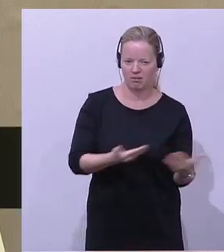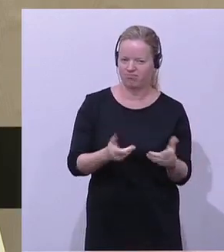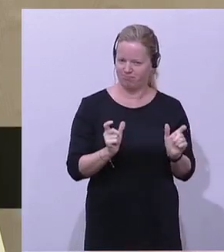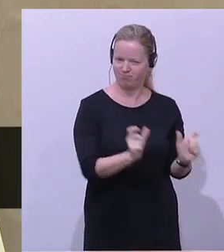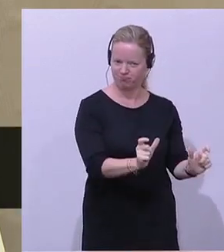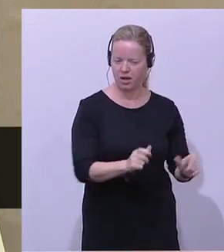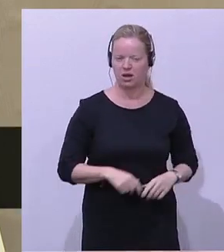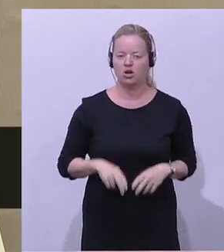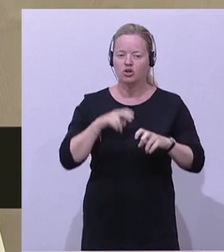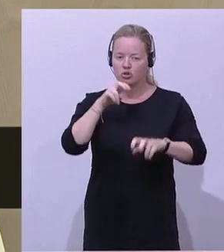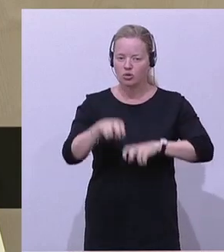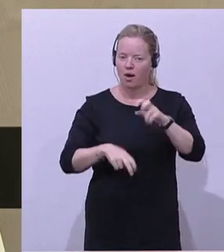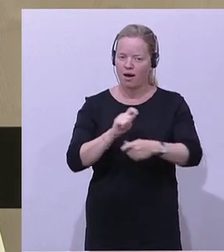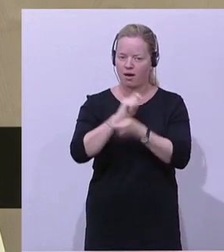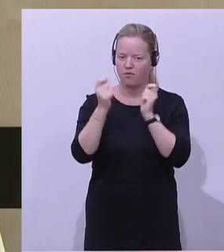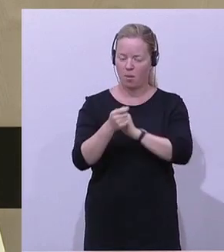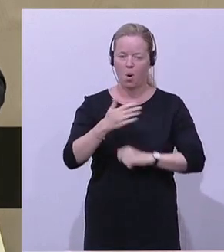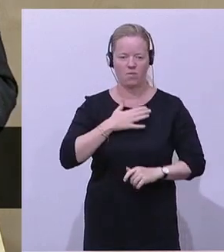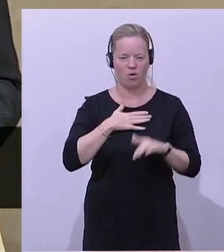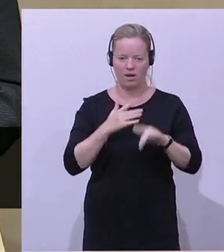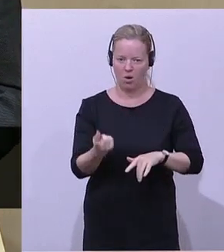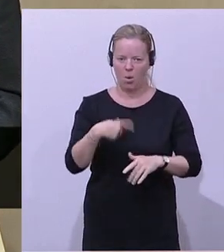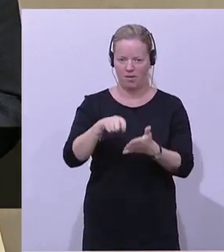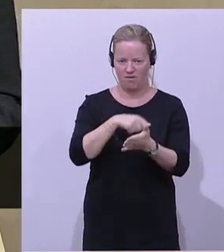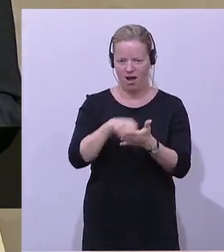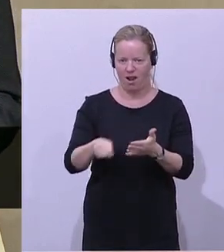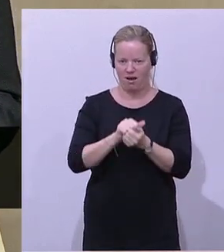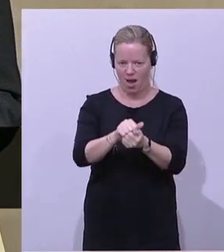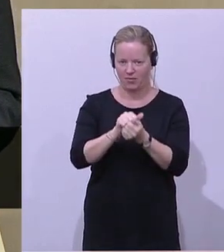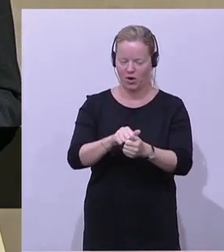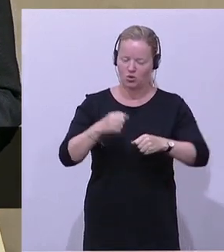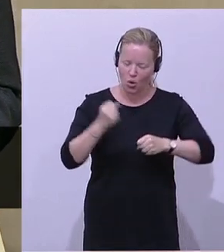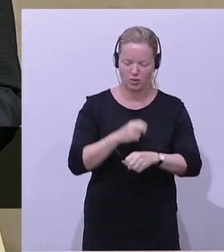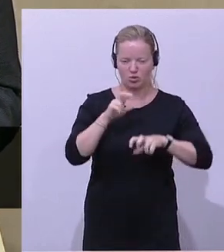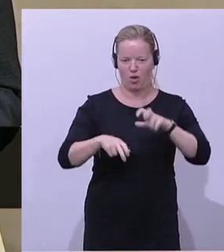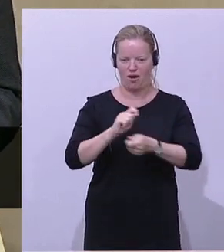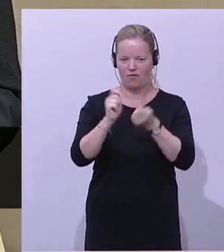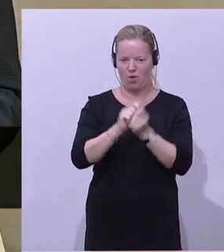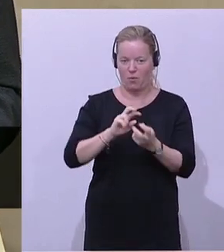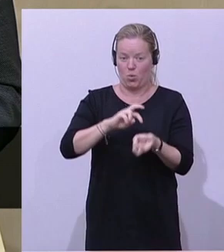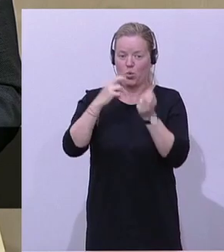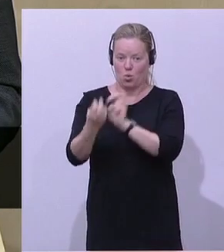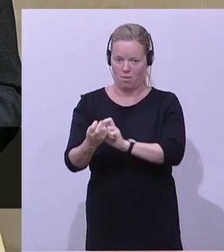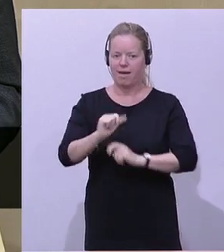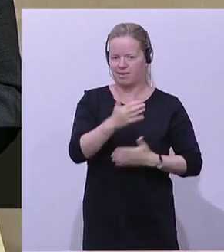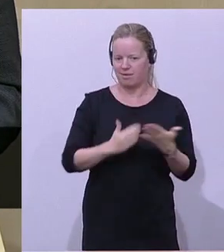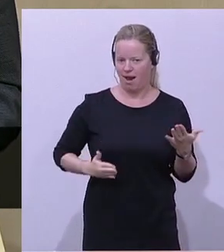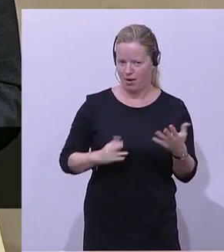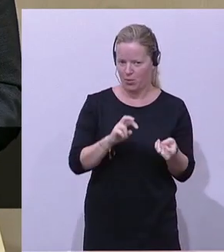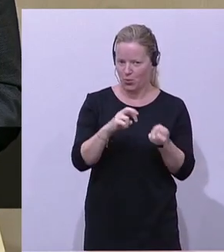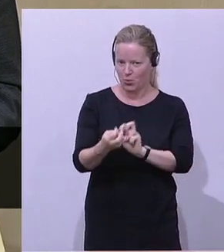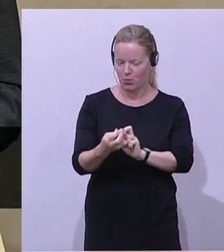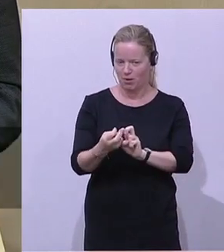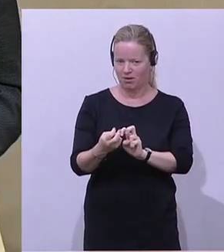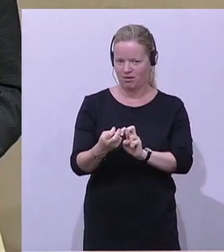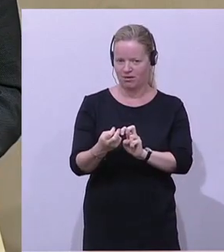das freut mich ganz besonders, ist trotz Wahlkampf zur Umsetzung gekommen. Der erste Teil davon. Hier vor allem wirklich dank